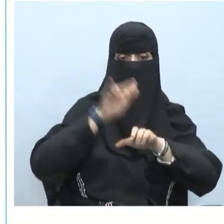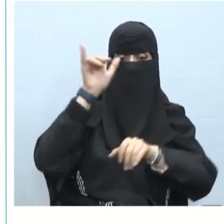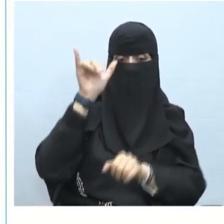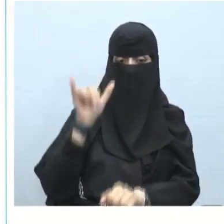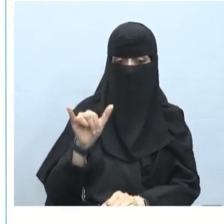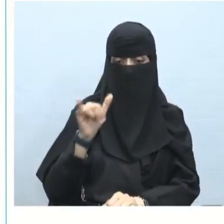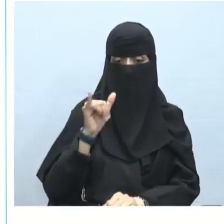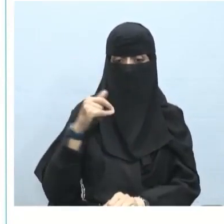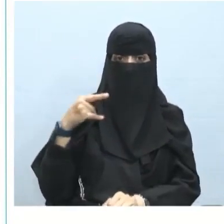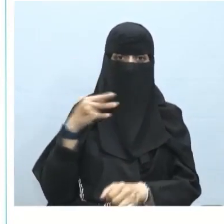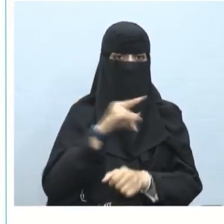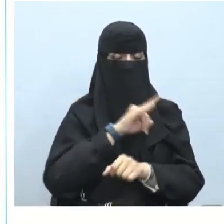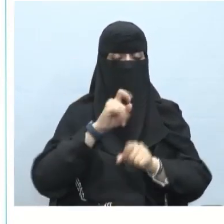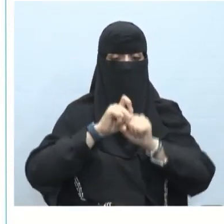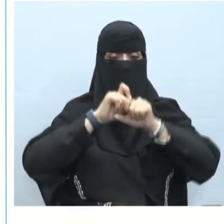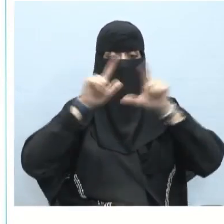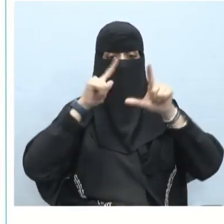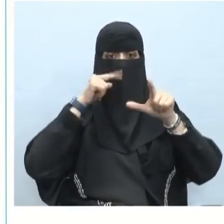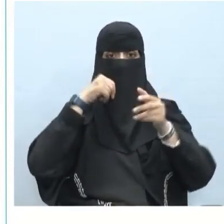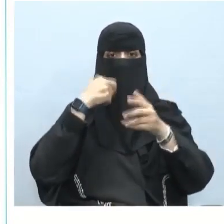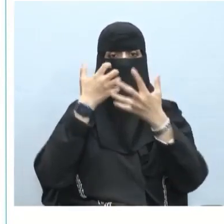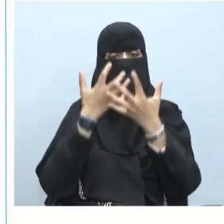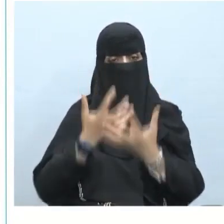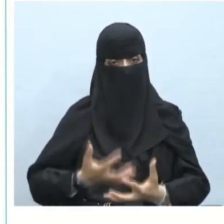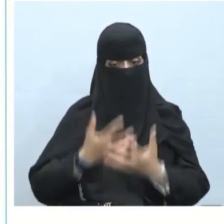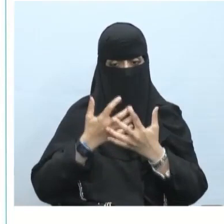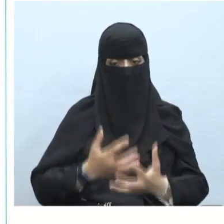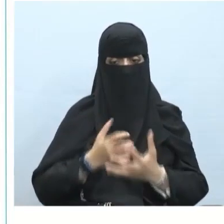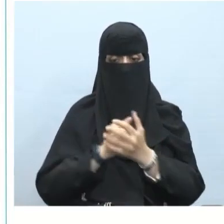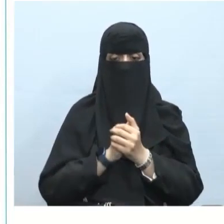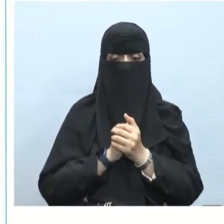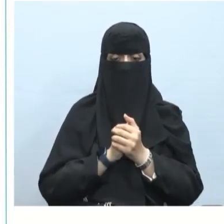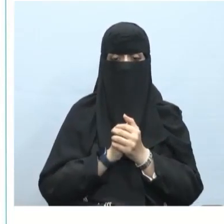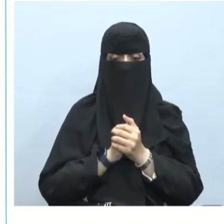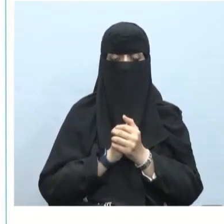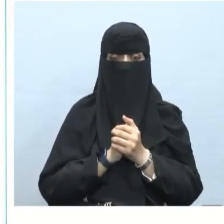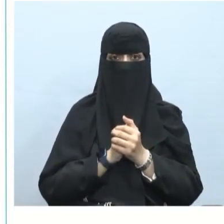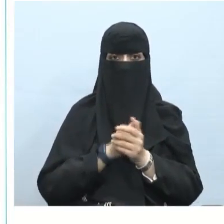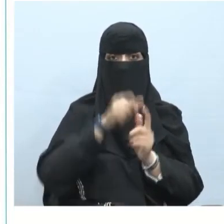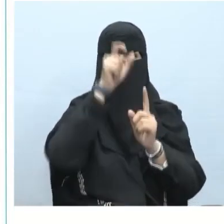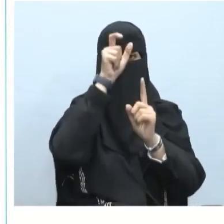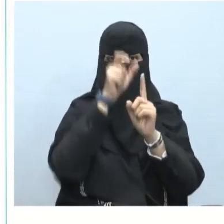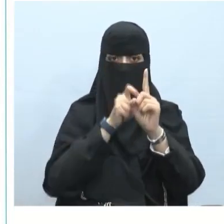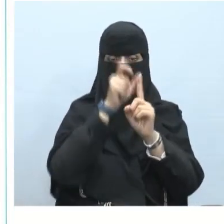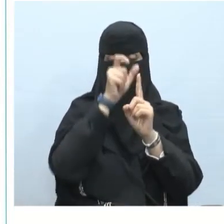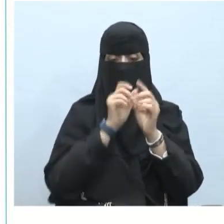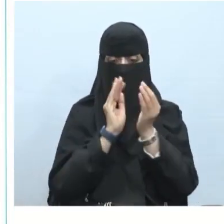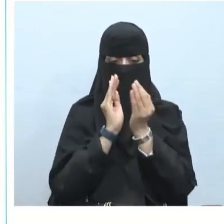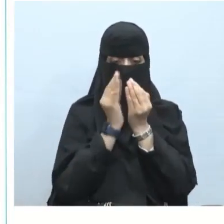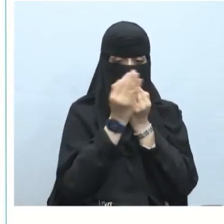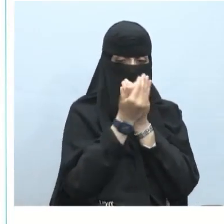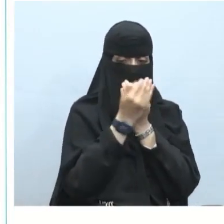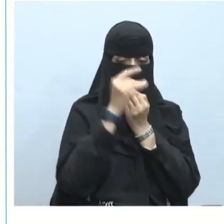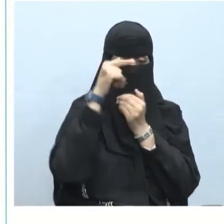المقدرة على الياء نلاحظ هنا الياء منع من ظهورها الثقل ثقيلة على اللسان